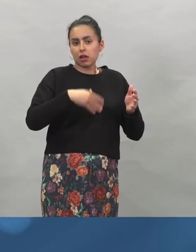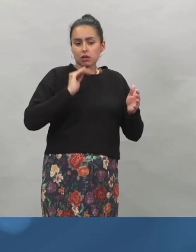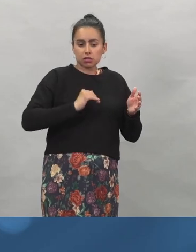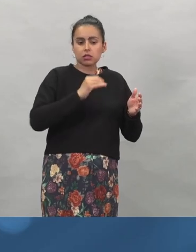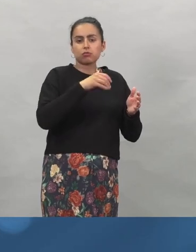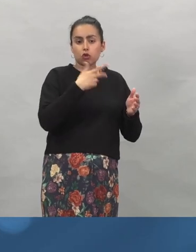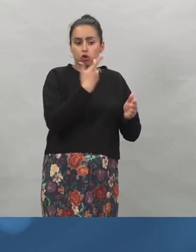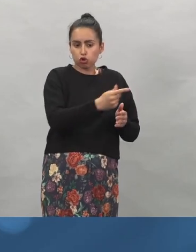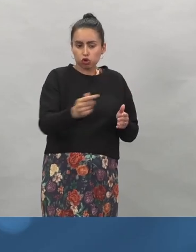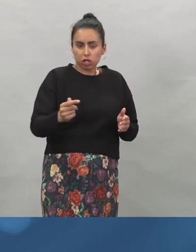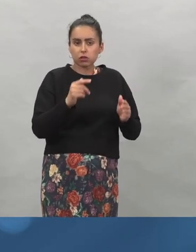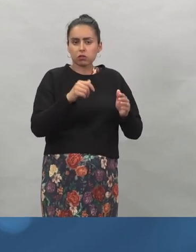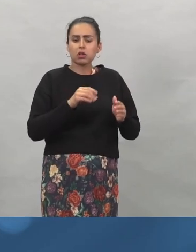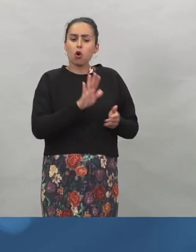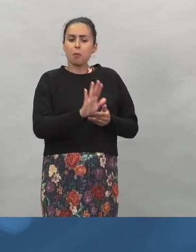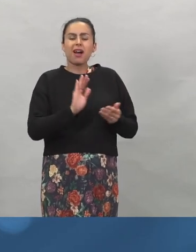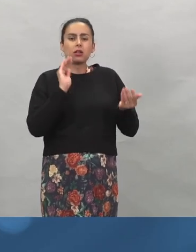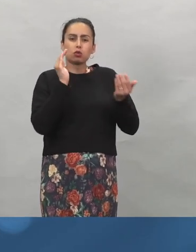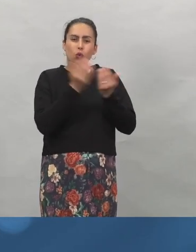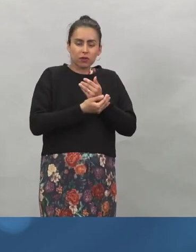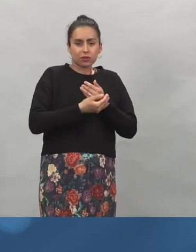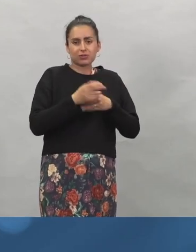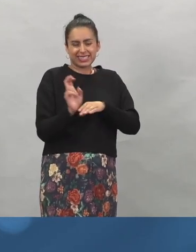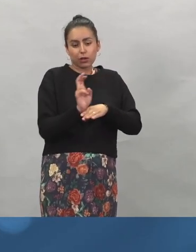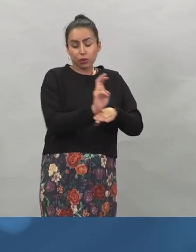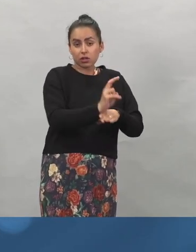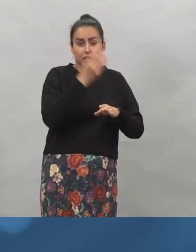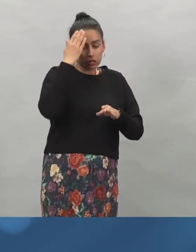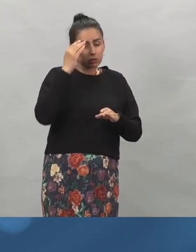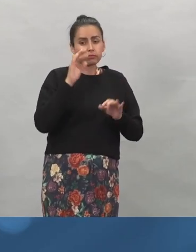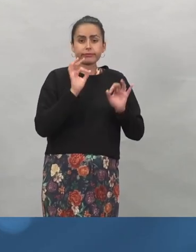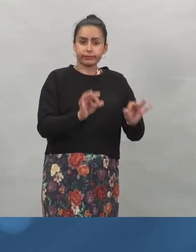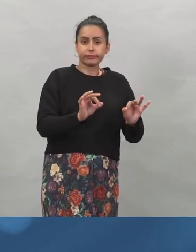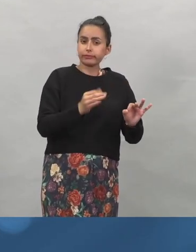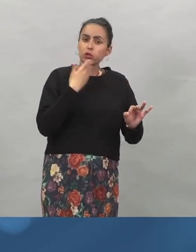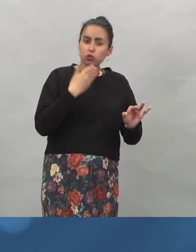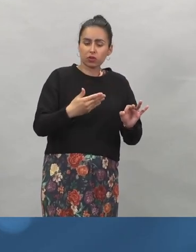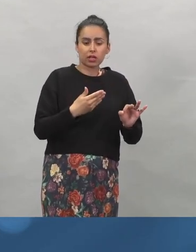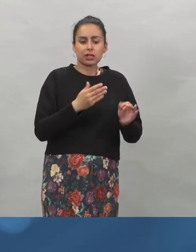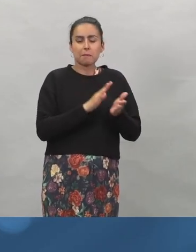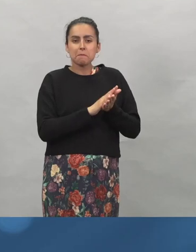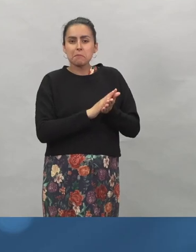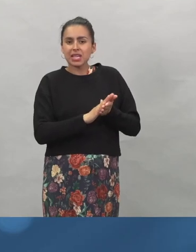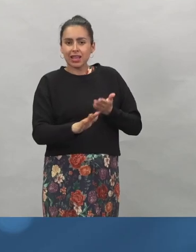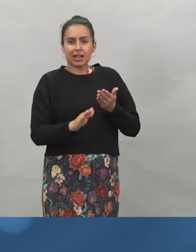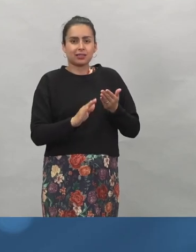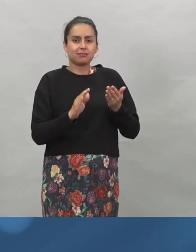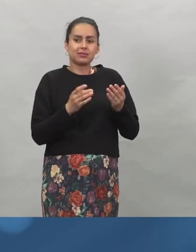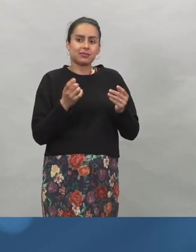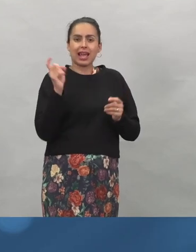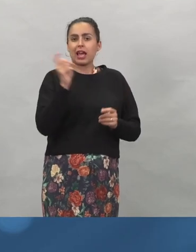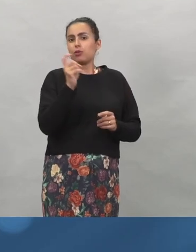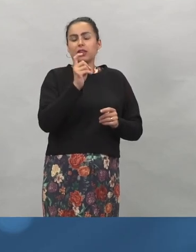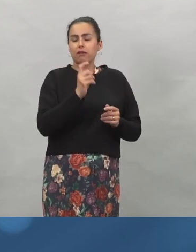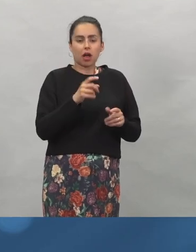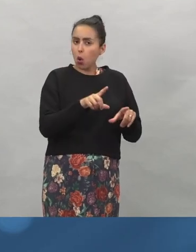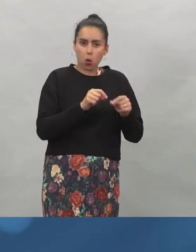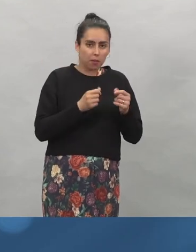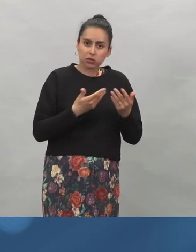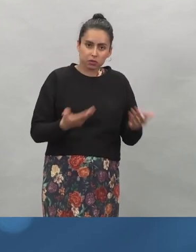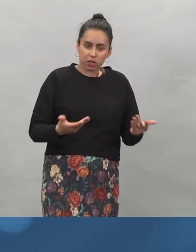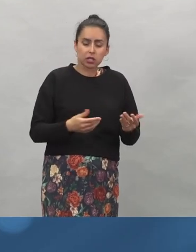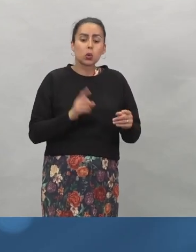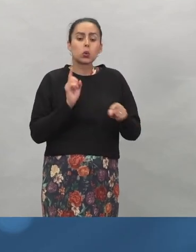turvallisuusseurantatiedot on erinomaisen hyviä, että mitään tämmöistä turvasignaalia ei ole nähty. Siellä on yli 30 000